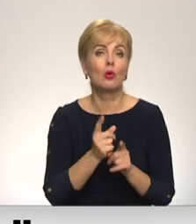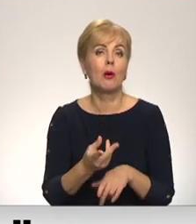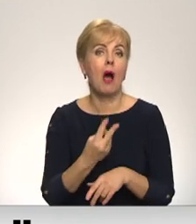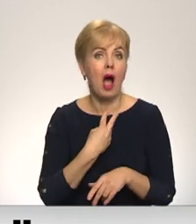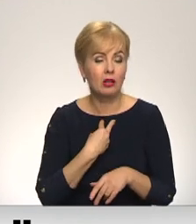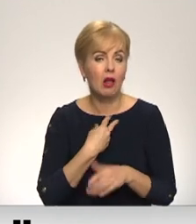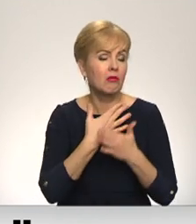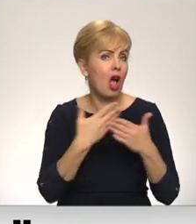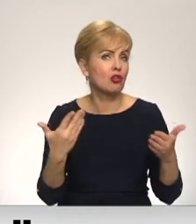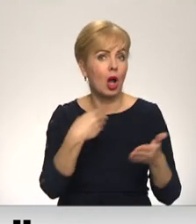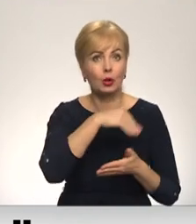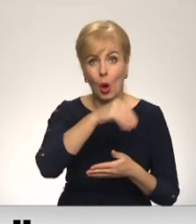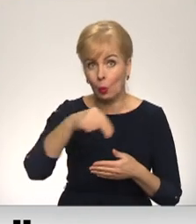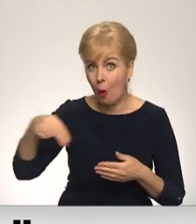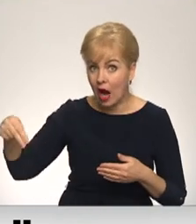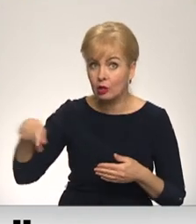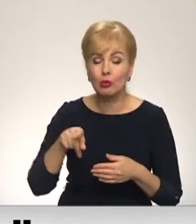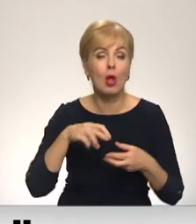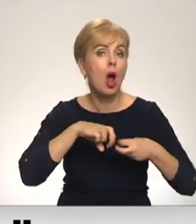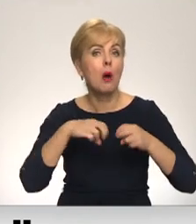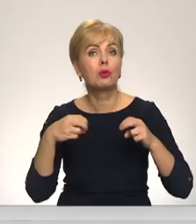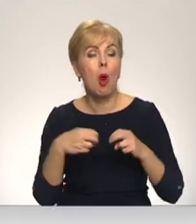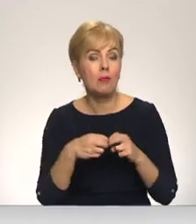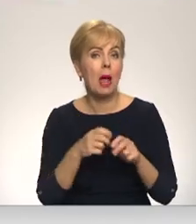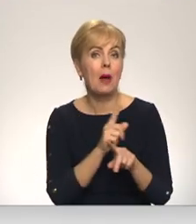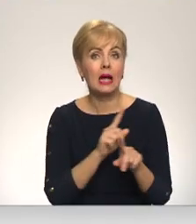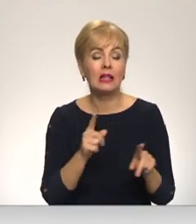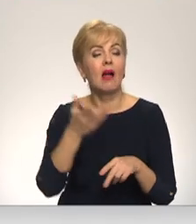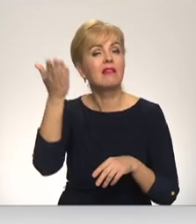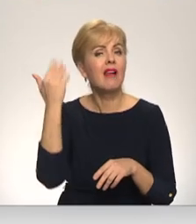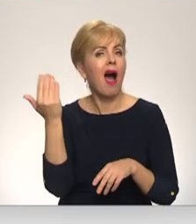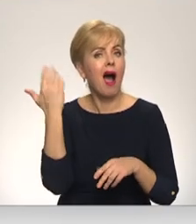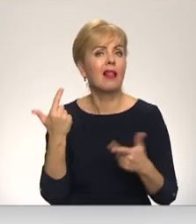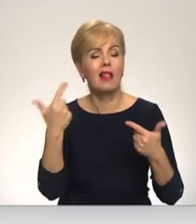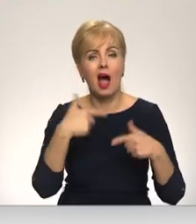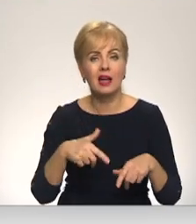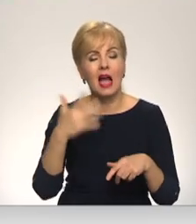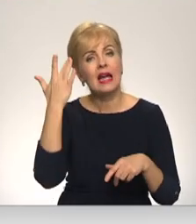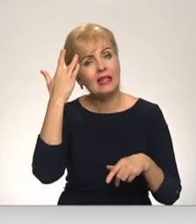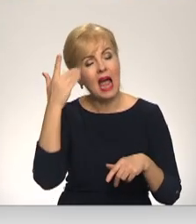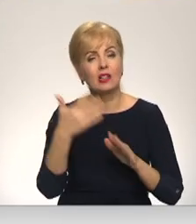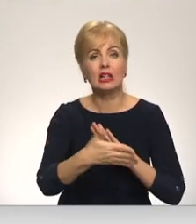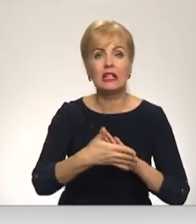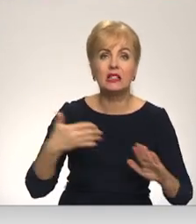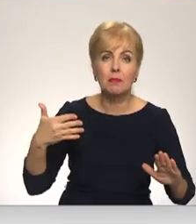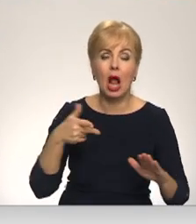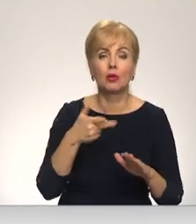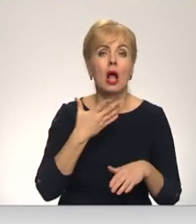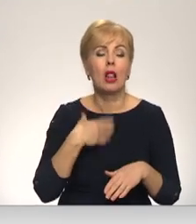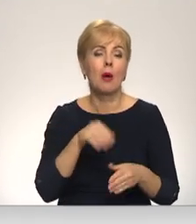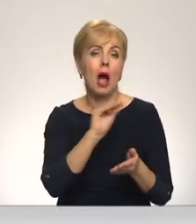dažādos rokrakstos. Problemātiskākais ir tā laika jēdzienu izpratna, jēdzienu un